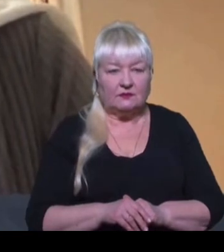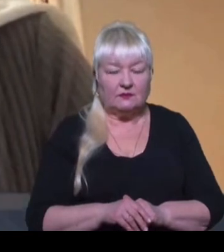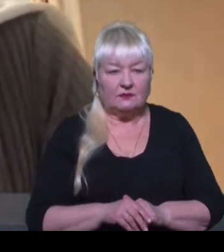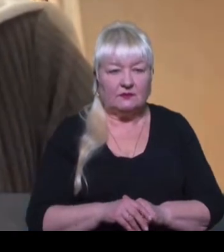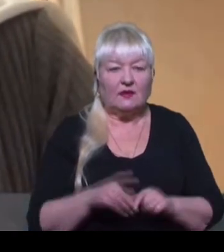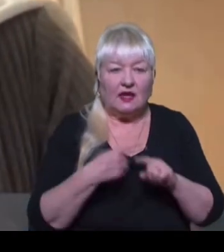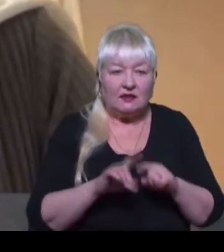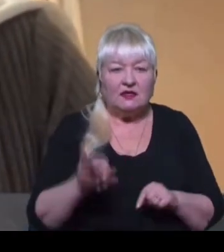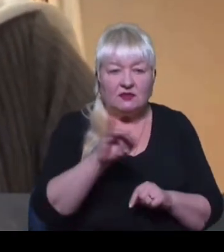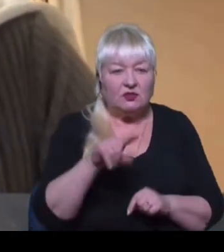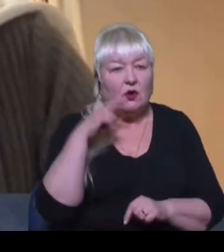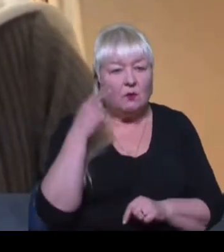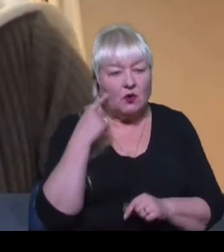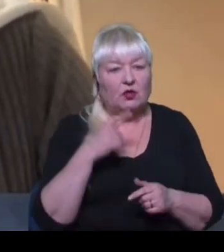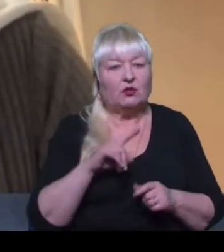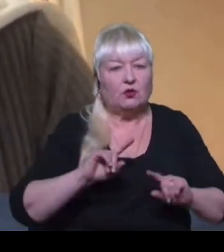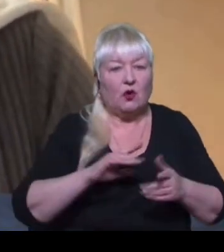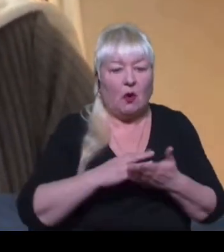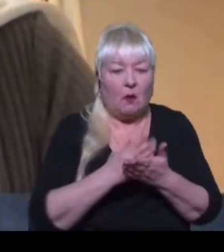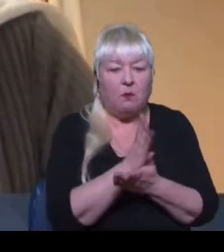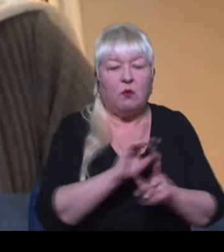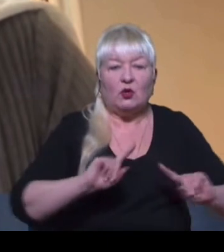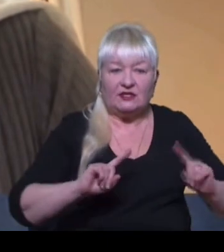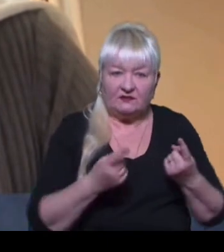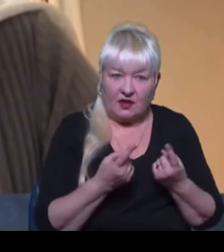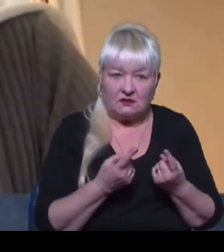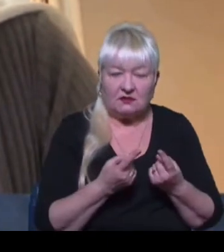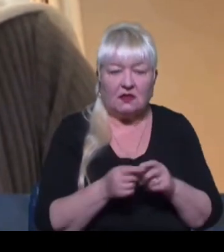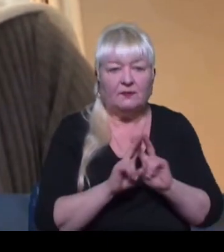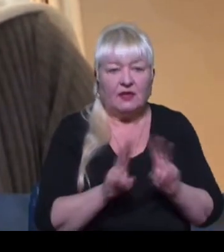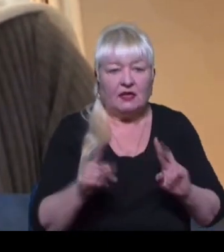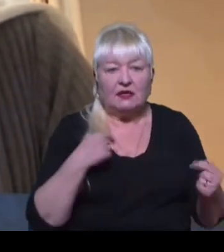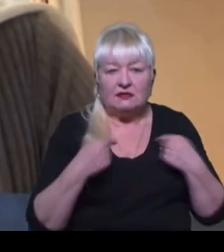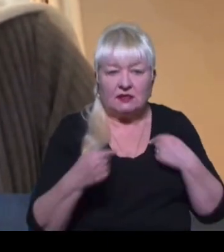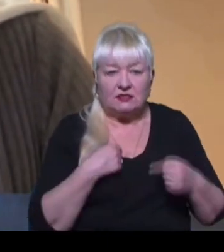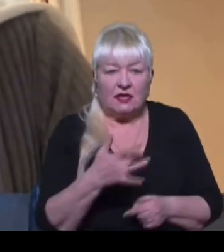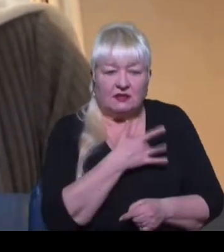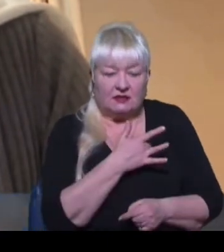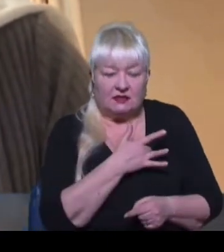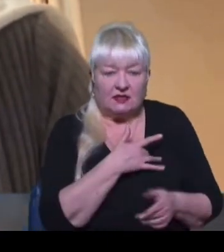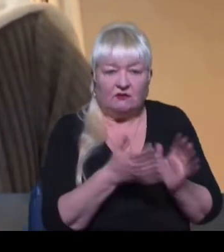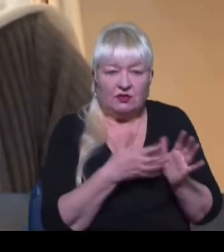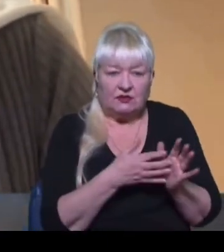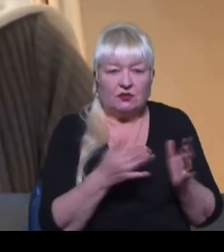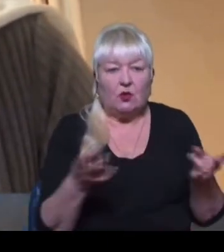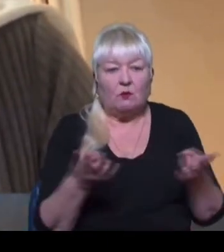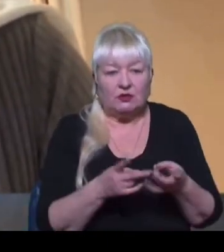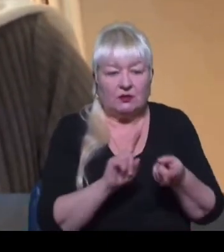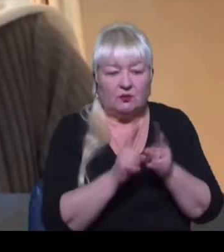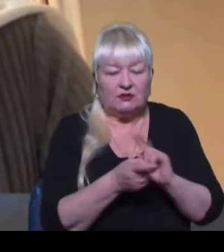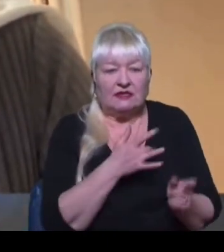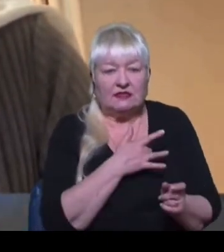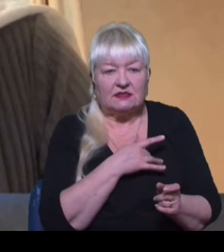Це історія молодого політв'язня Амєта Сулейманова, який страждає на серцеву недостатність та потребує заміни